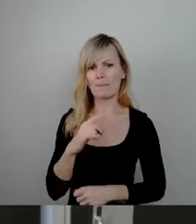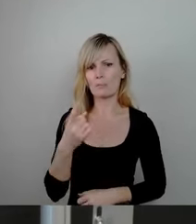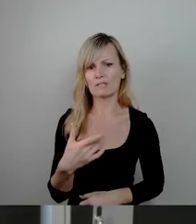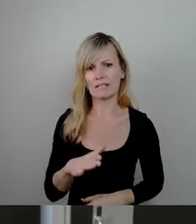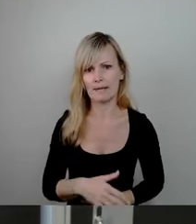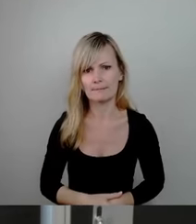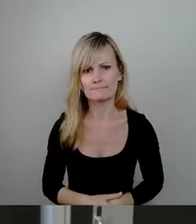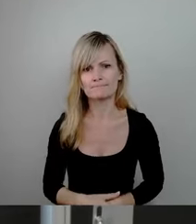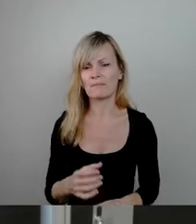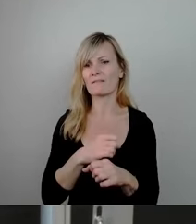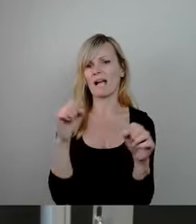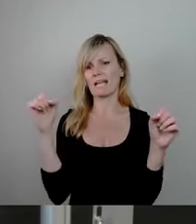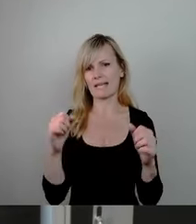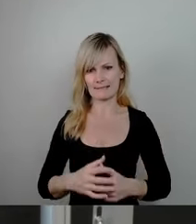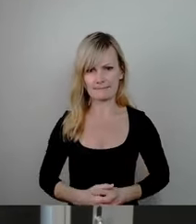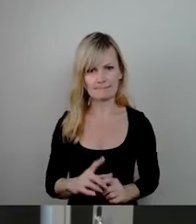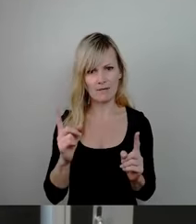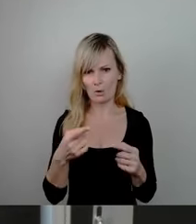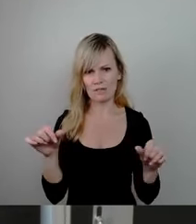Freiheit. Auch nicht schlecht.